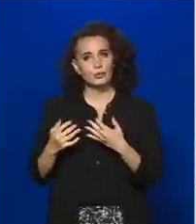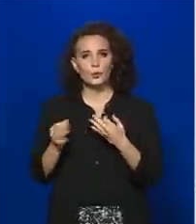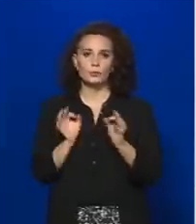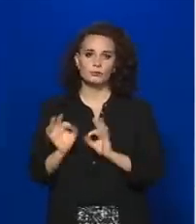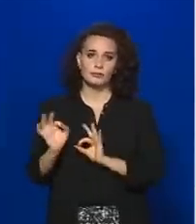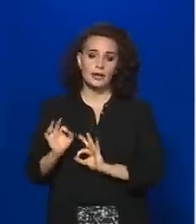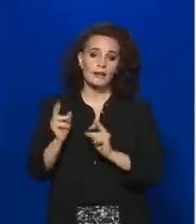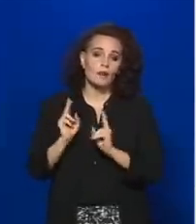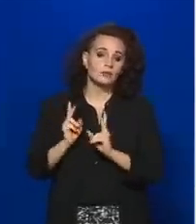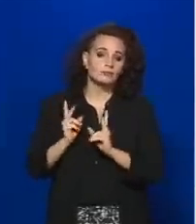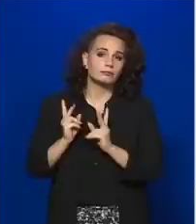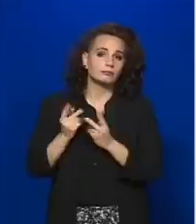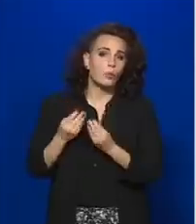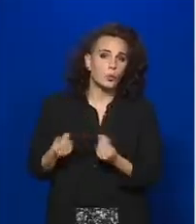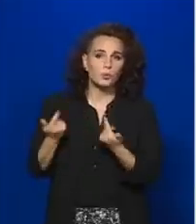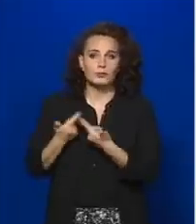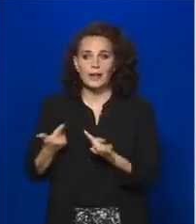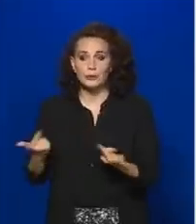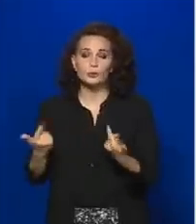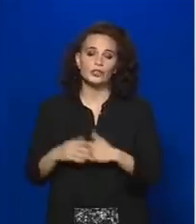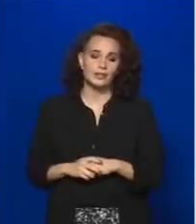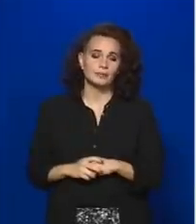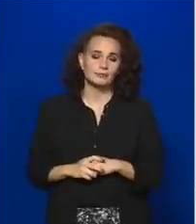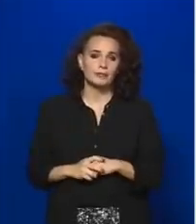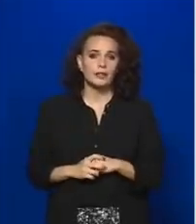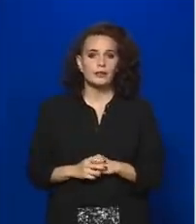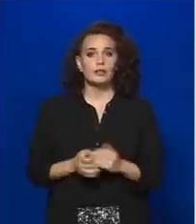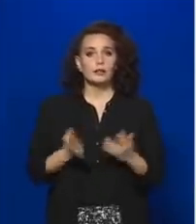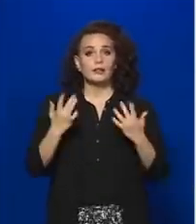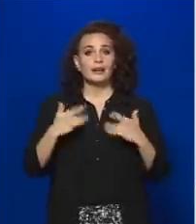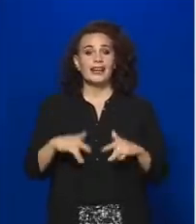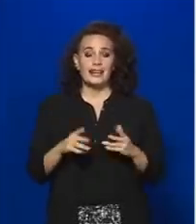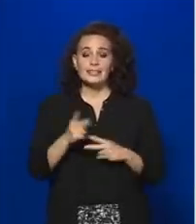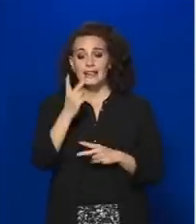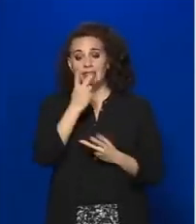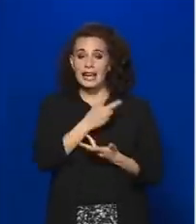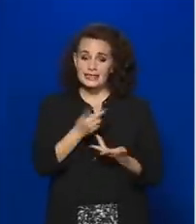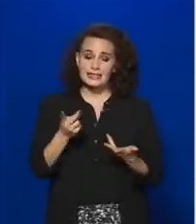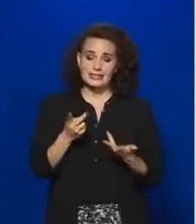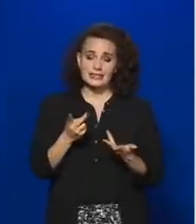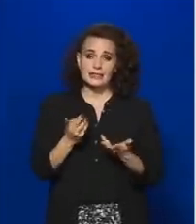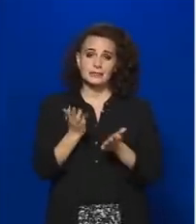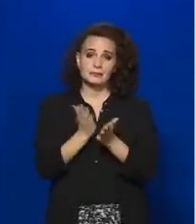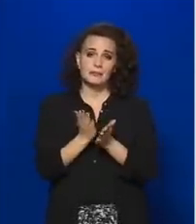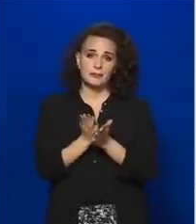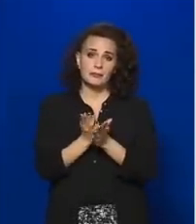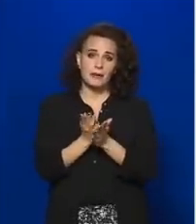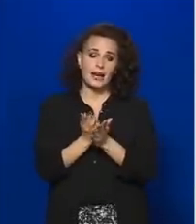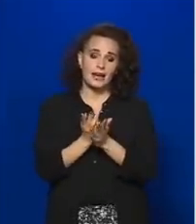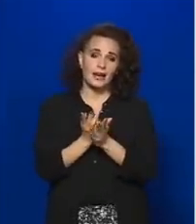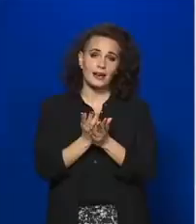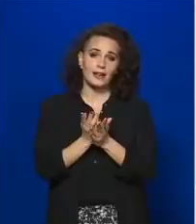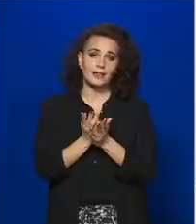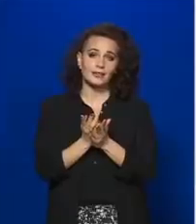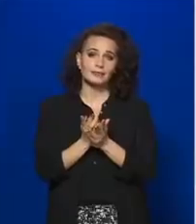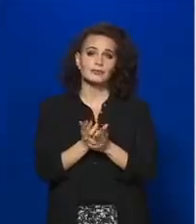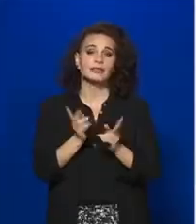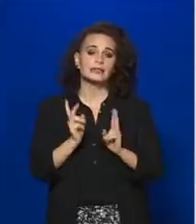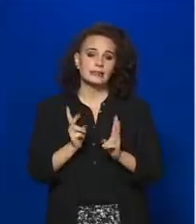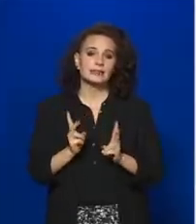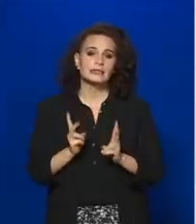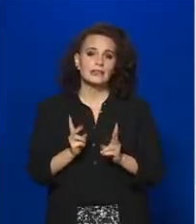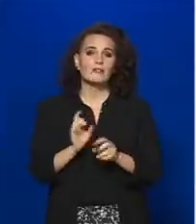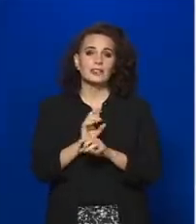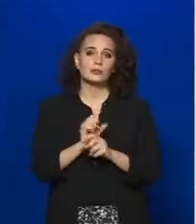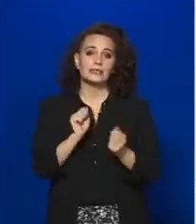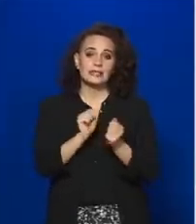van mód és lehetőség. Azt látjuk, hogy a helyzet megérett arra, hogy a fertőzések számának csökkentése